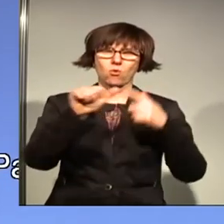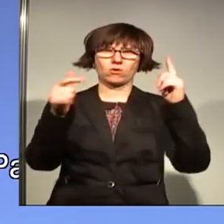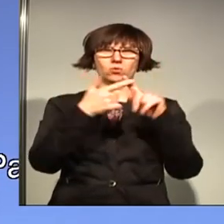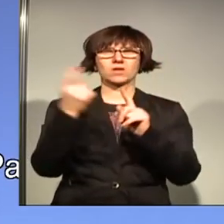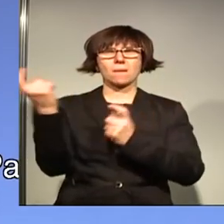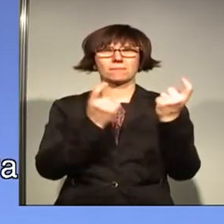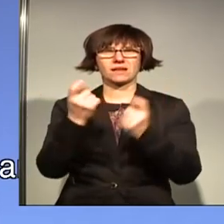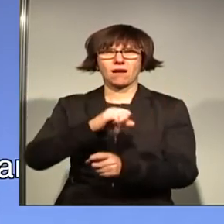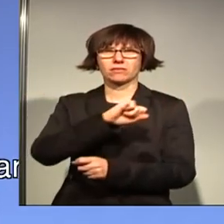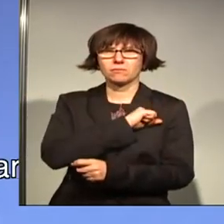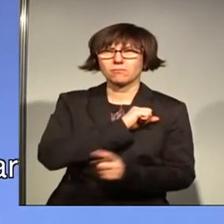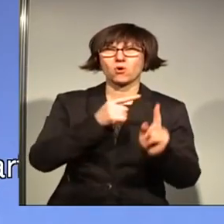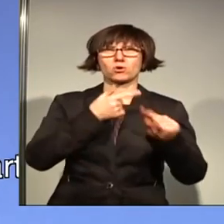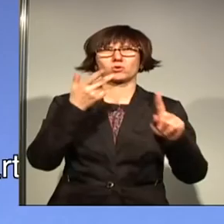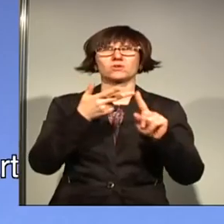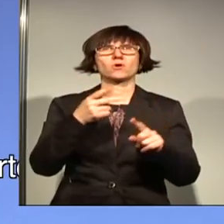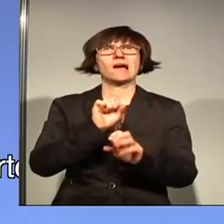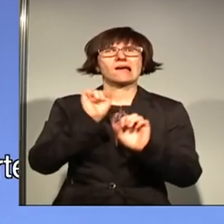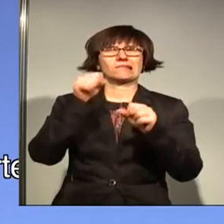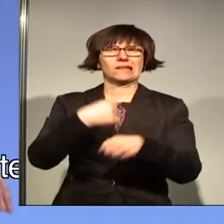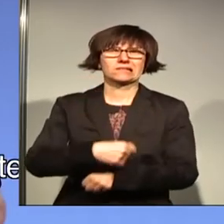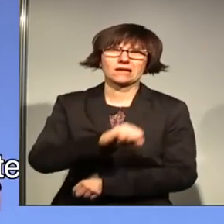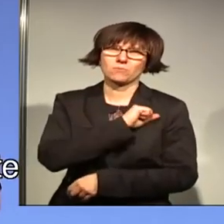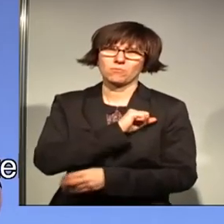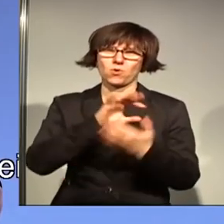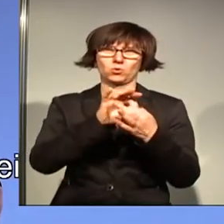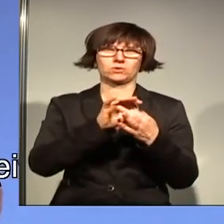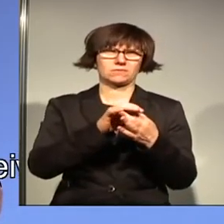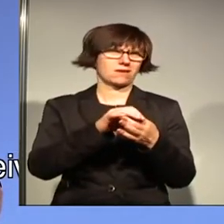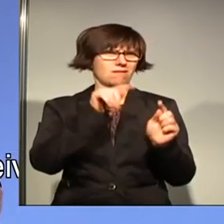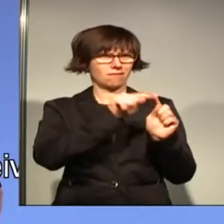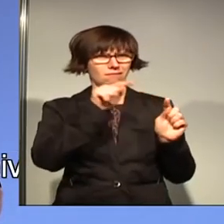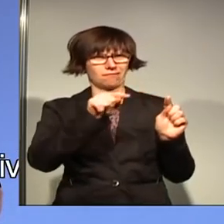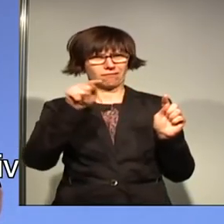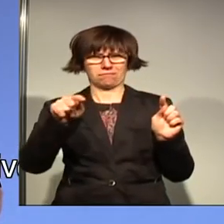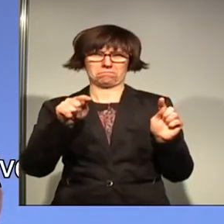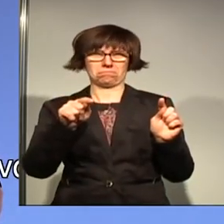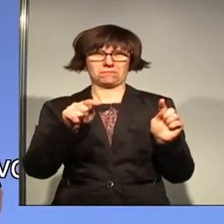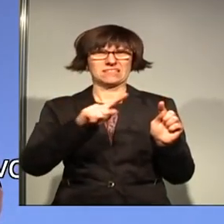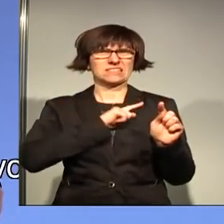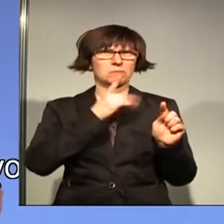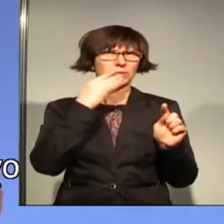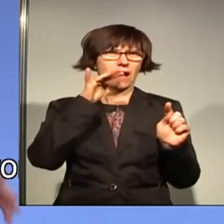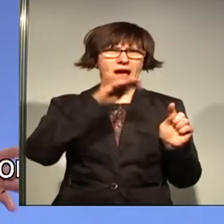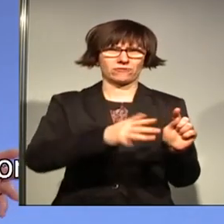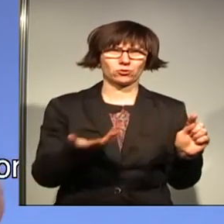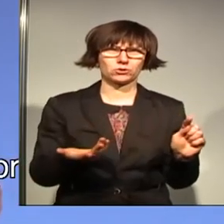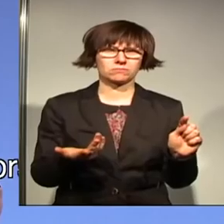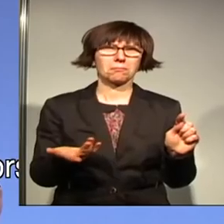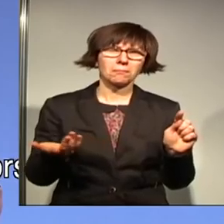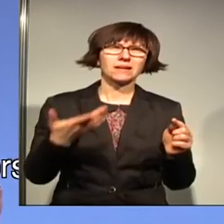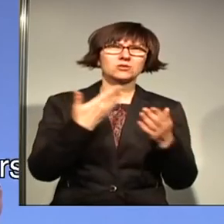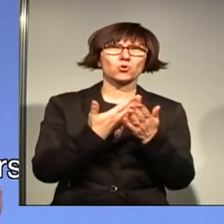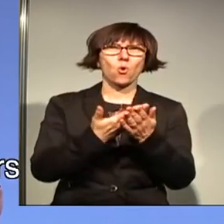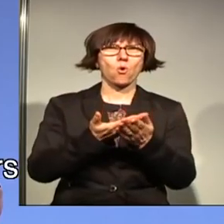Migrantenbonus oder wegen des Niedersachsenbonus. Auf keines dieser Attribute hatte ich Einfluss. So bin ich